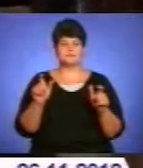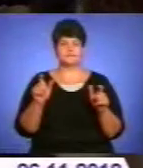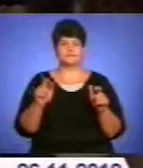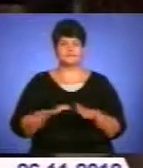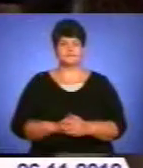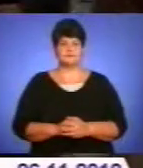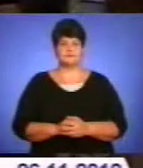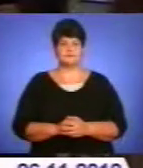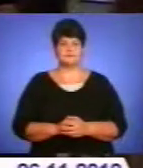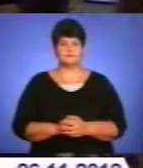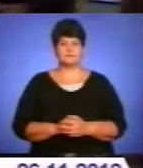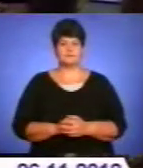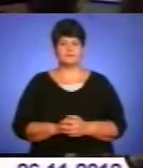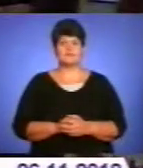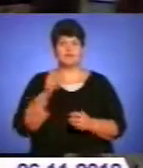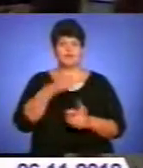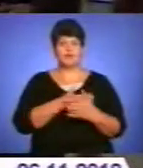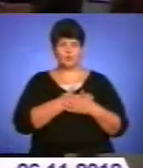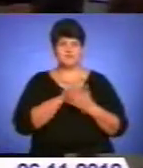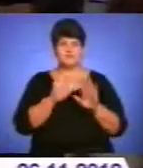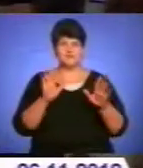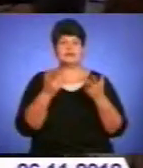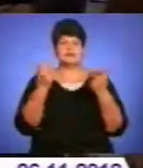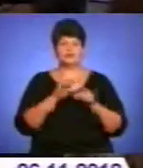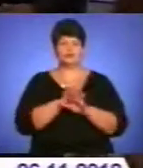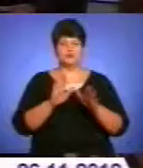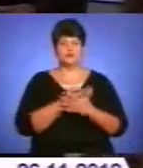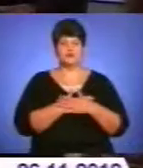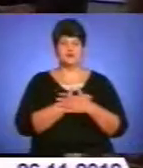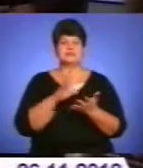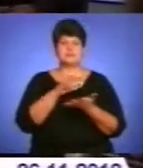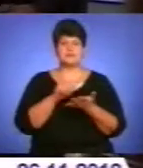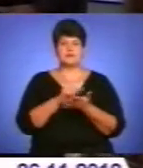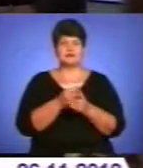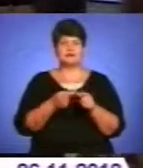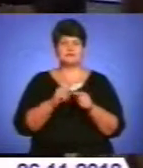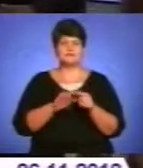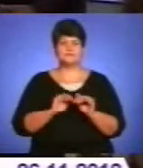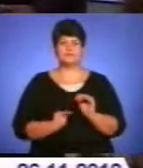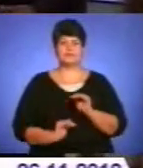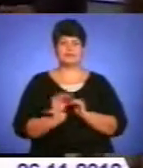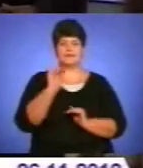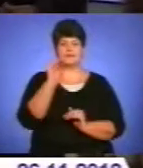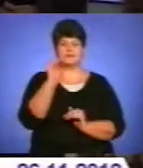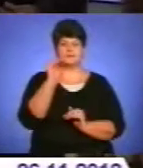Любиш співати? Дуже люблю співати, займаюся цим зраньом дитинства.